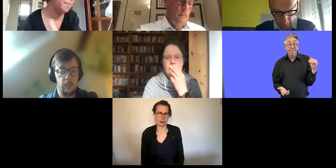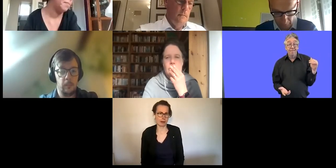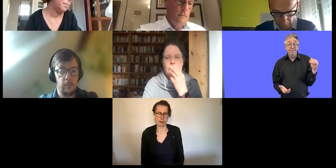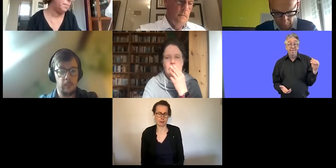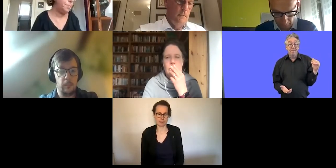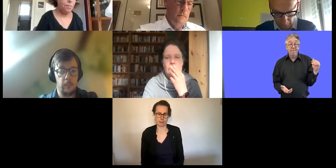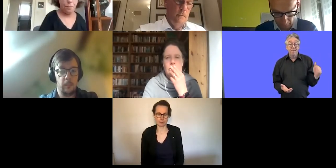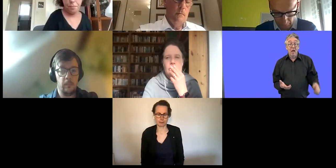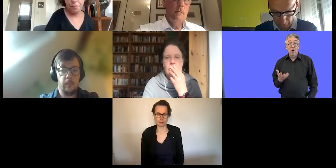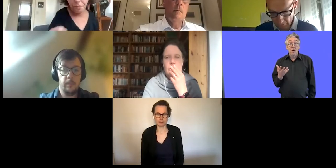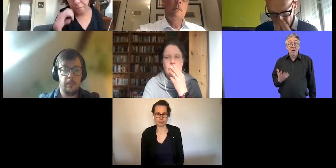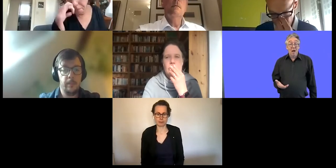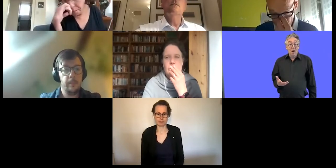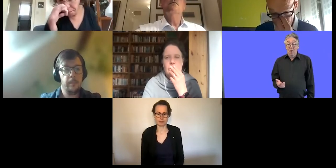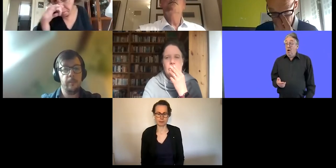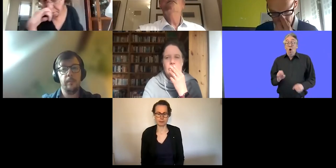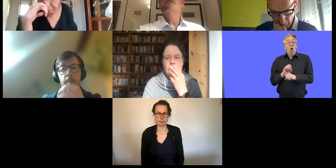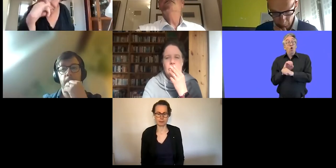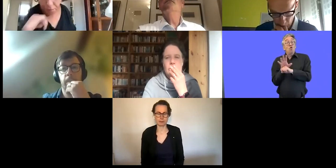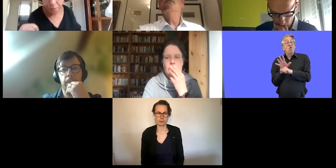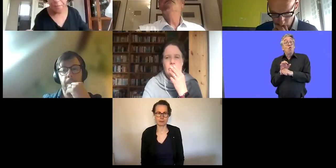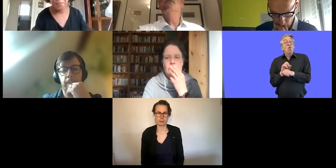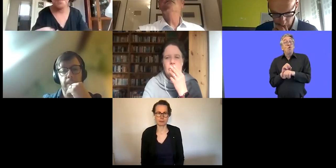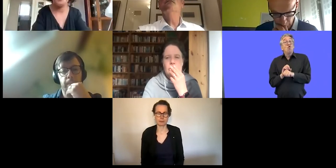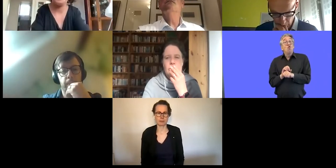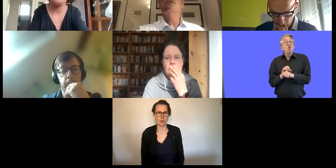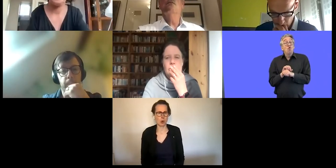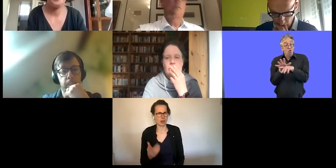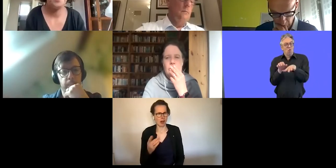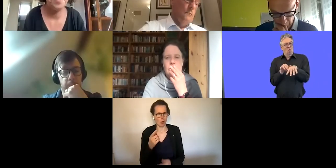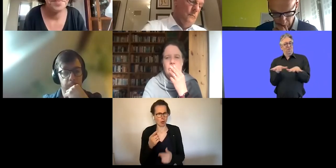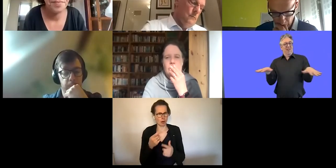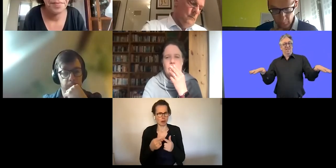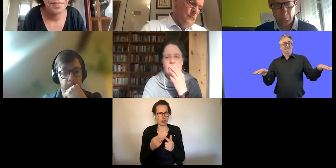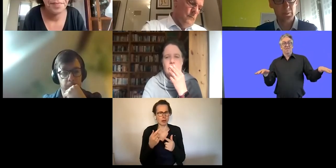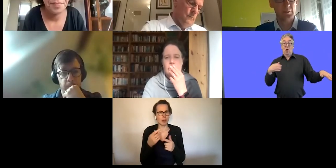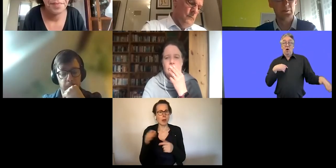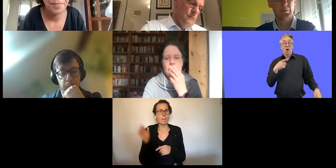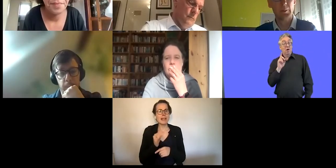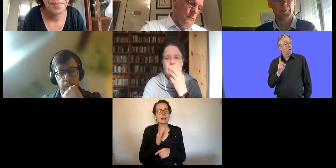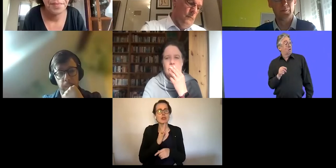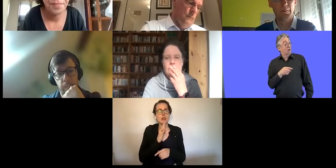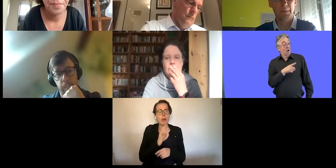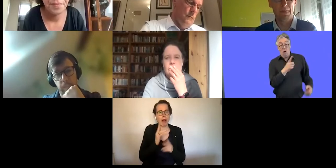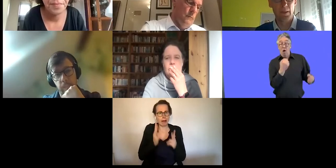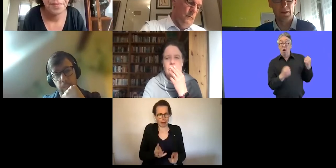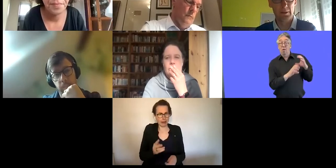Mitspracherecht, von wegen,